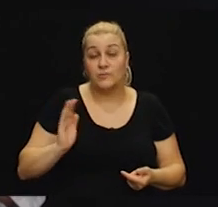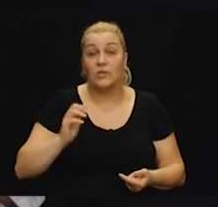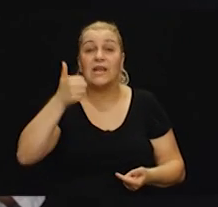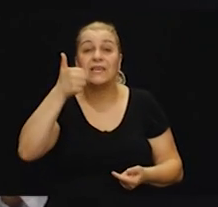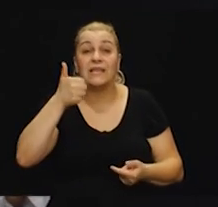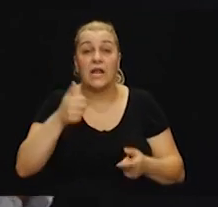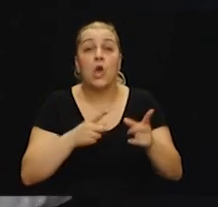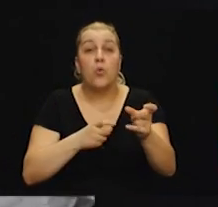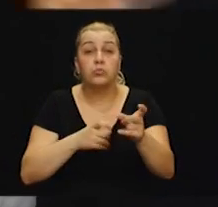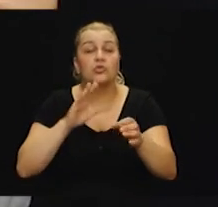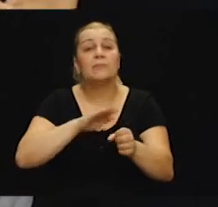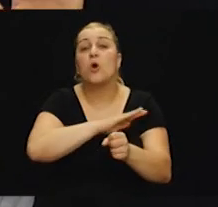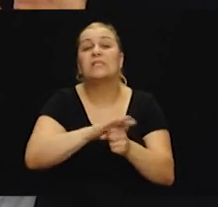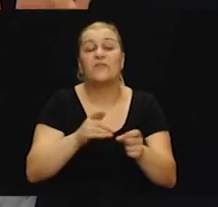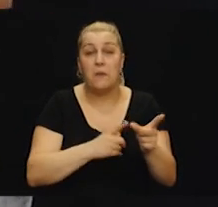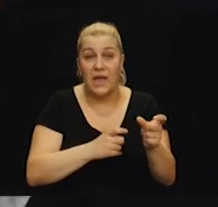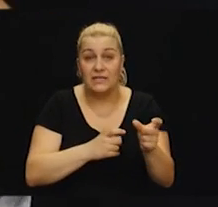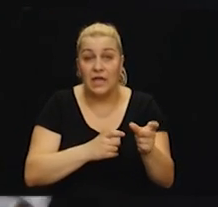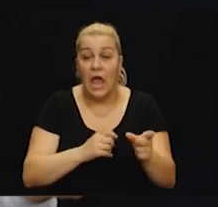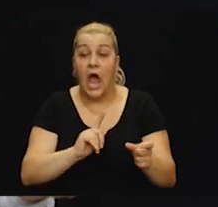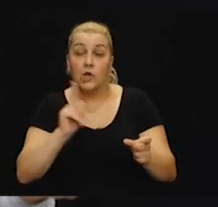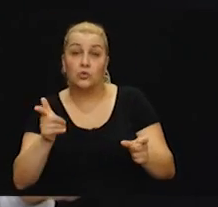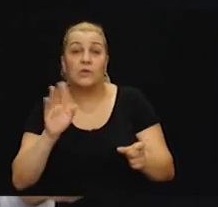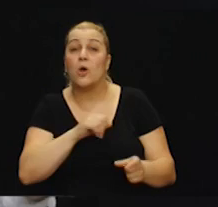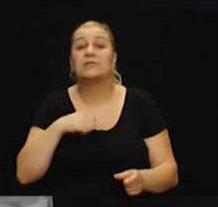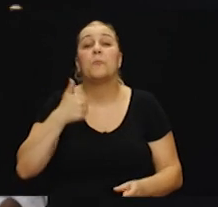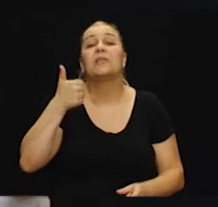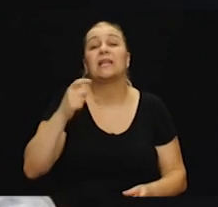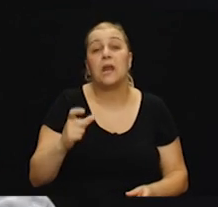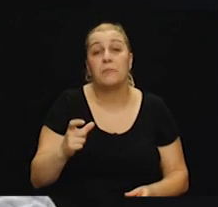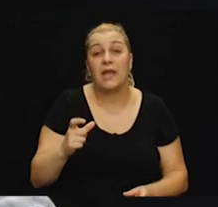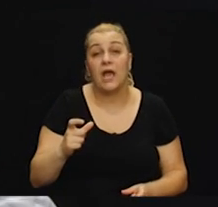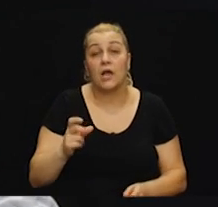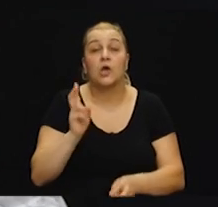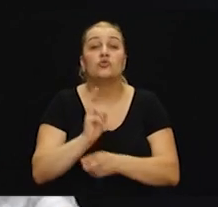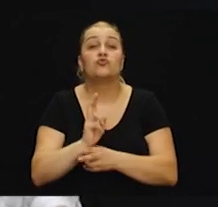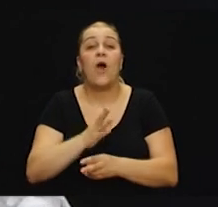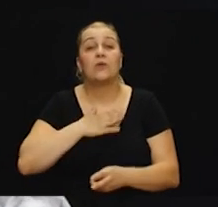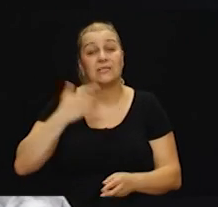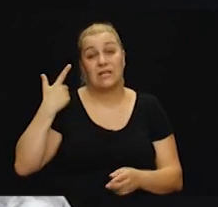sve metke, a jedan ima samo jednoga. Čuvao za sebe.